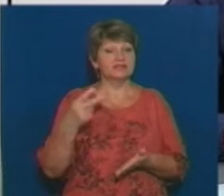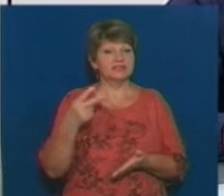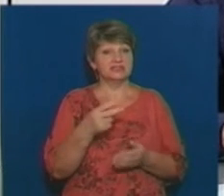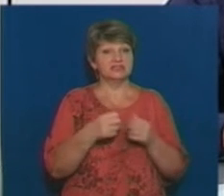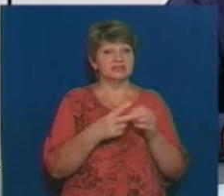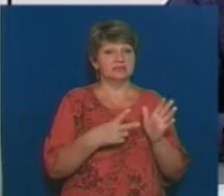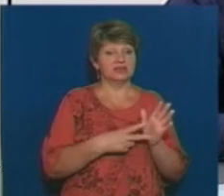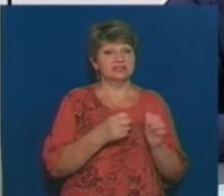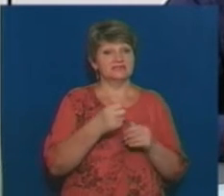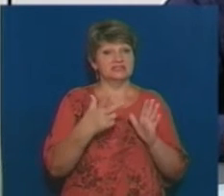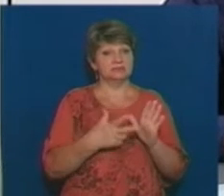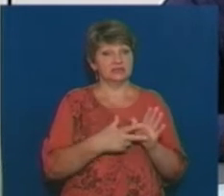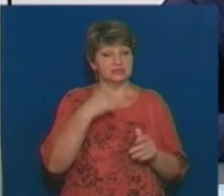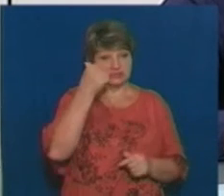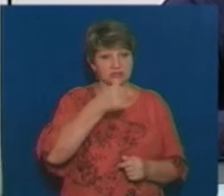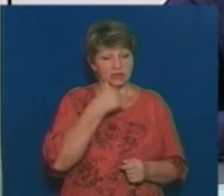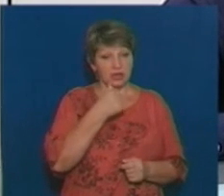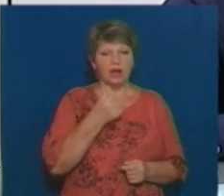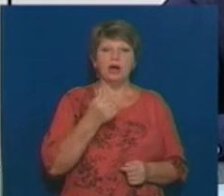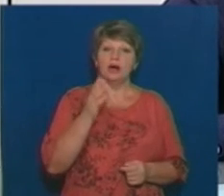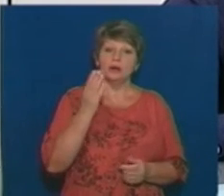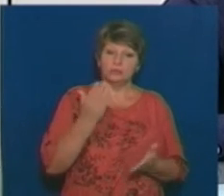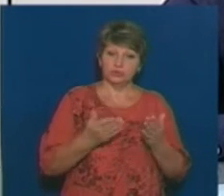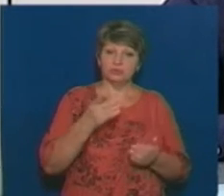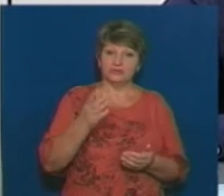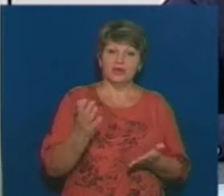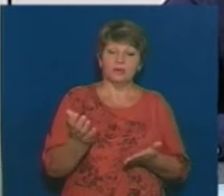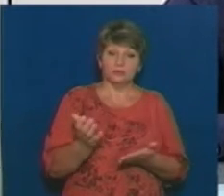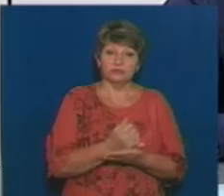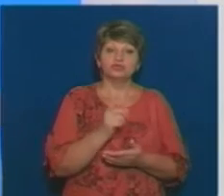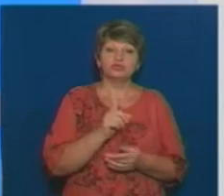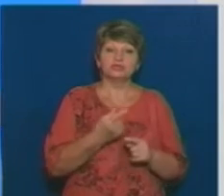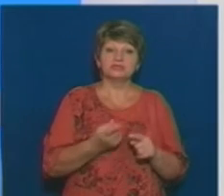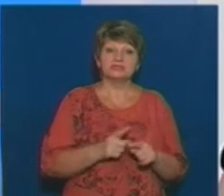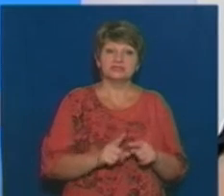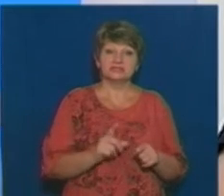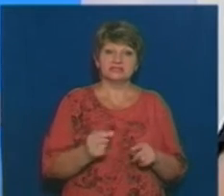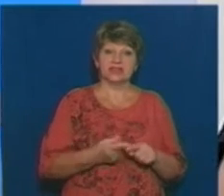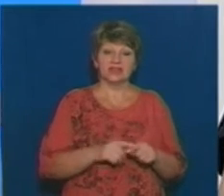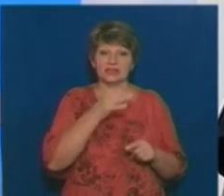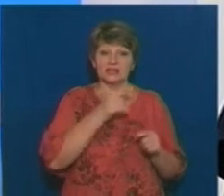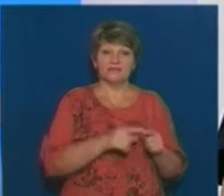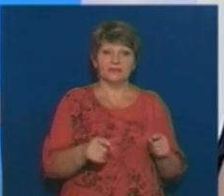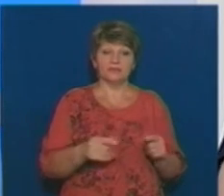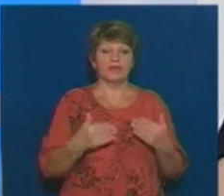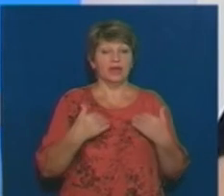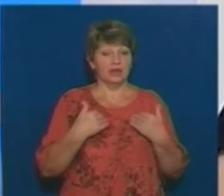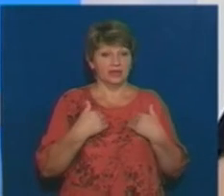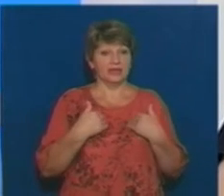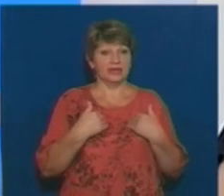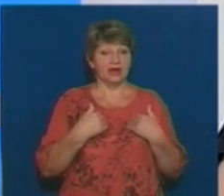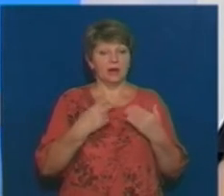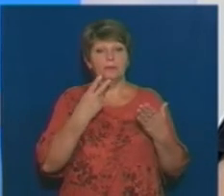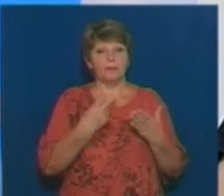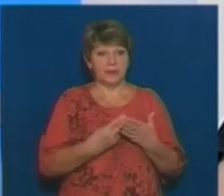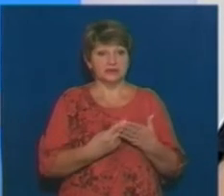-2018 рік, можливо, вам вдалося виявити, що це за цей період? Наскільки я розрозумів по ухвалі, яку я бачив, що